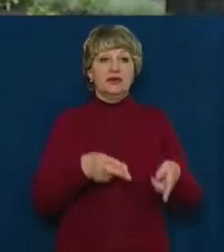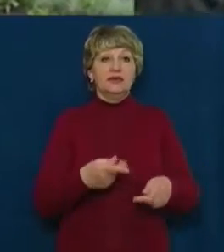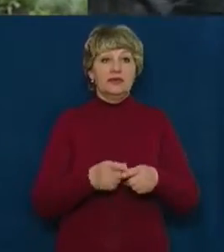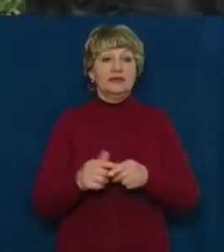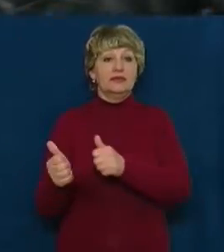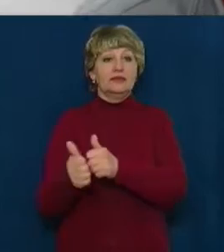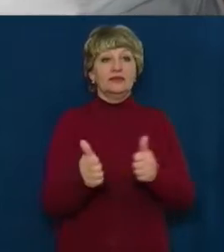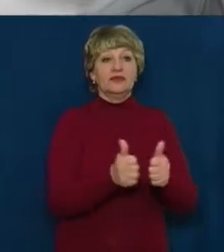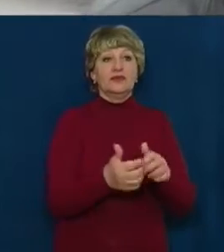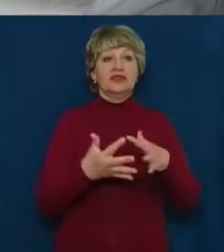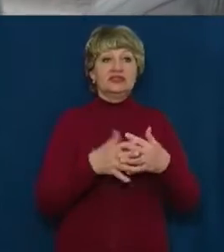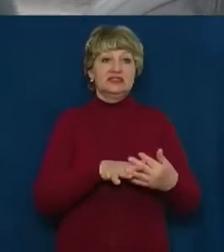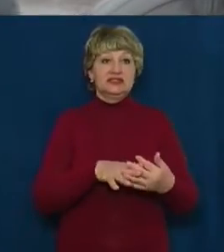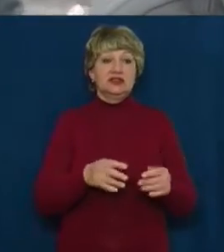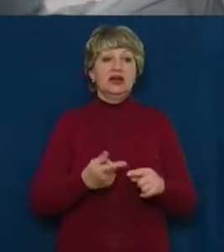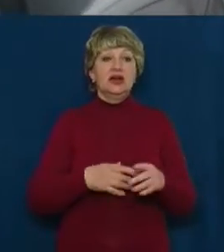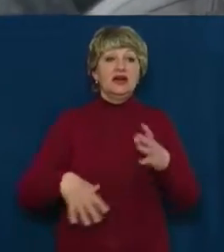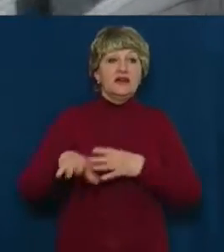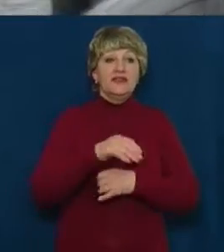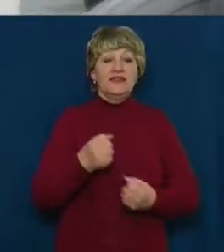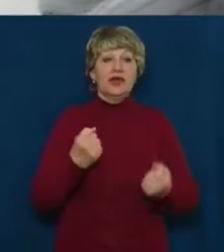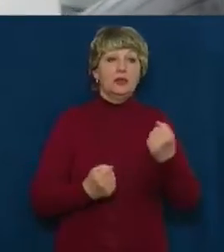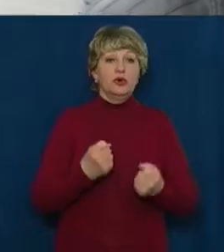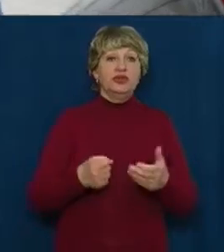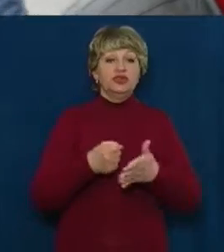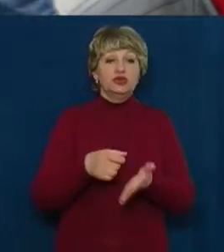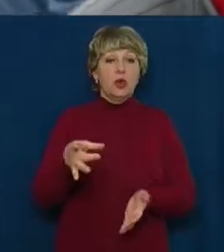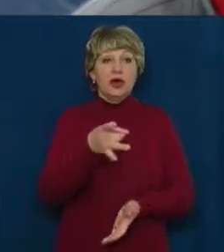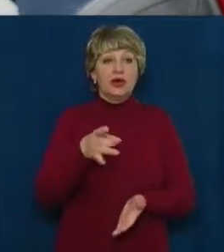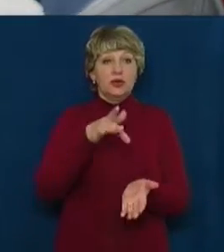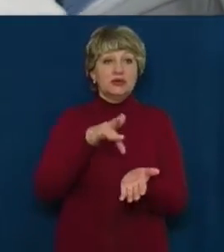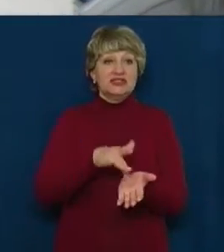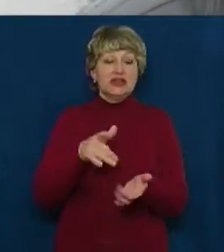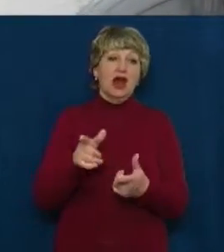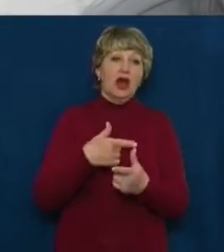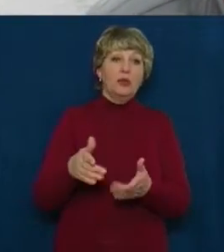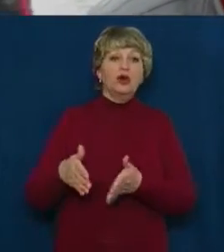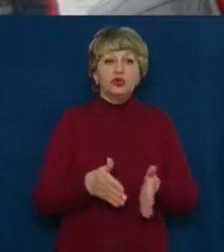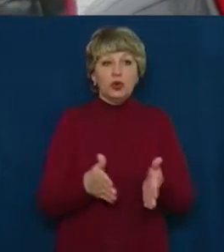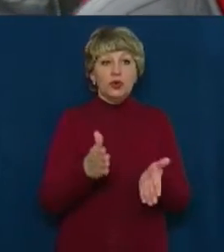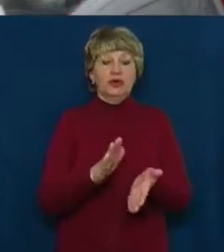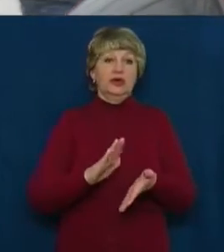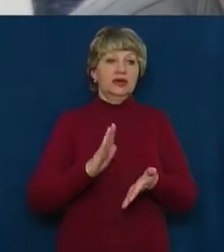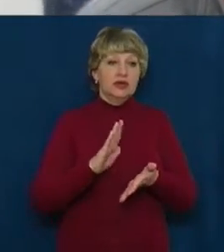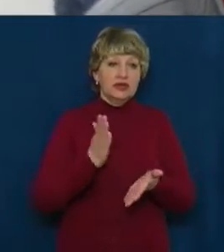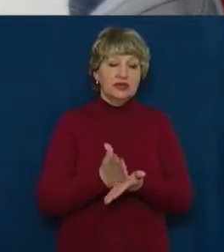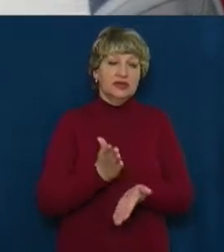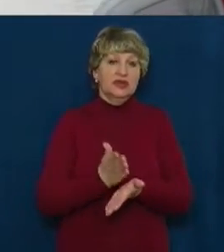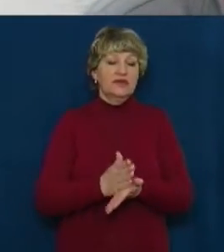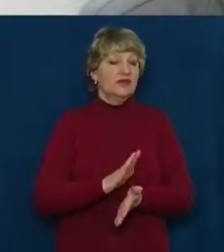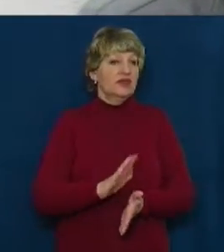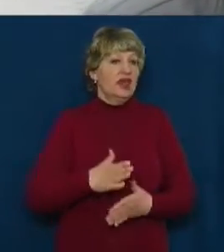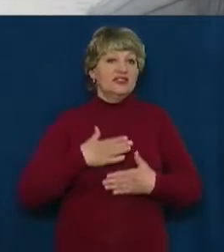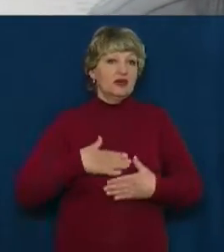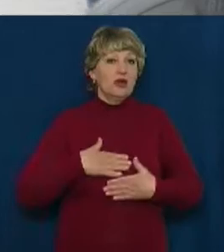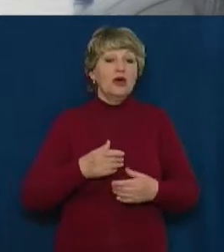села Крудьки. Всі під'їзди до районного центру або дороги знаходяться не те, що в незадовільному, а в